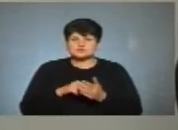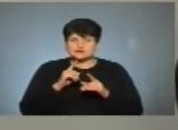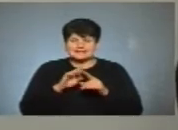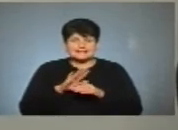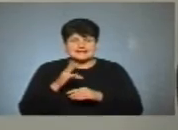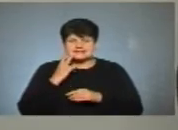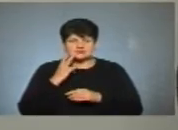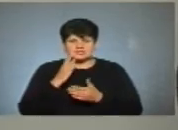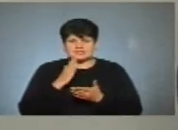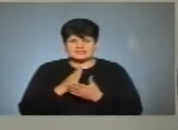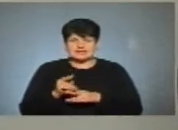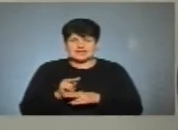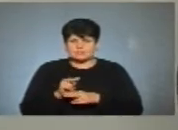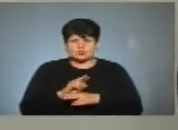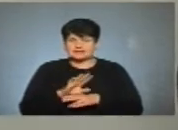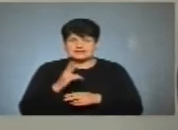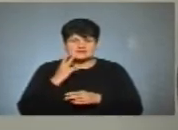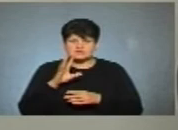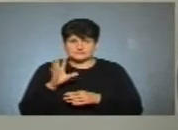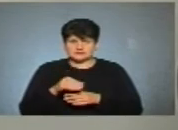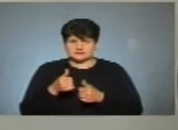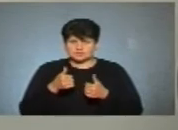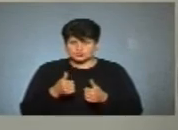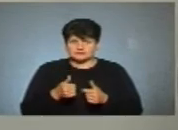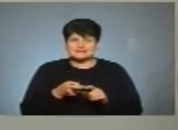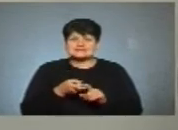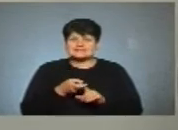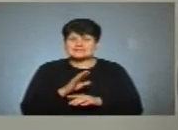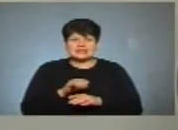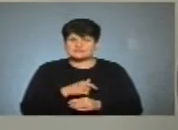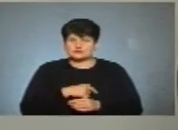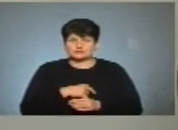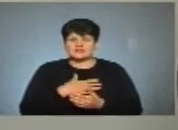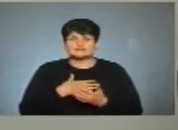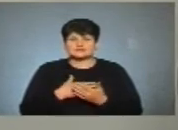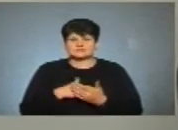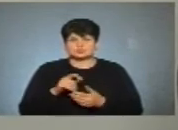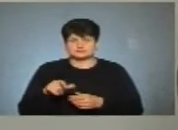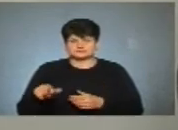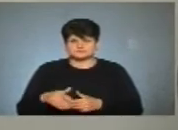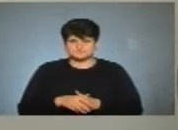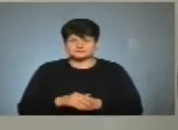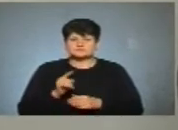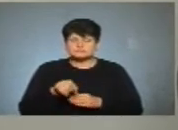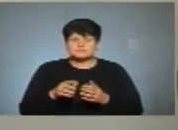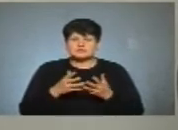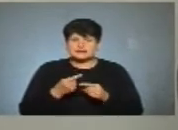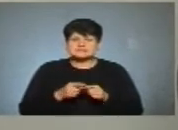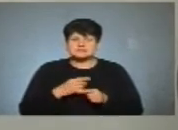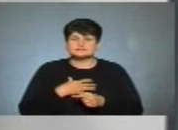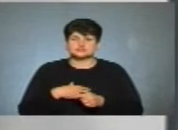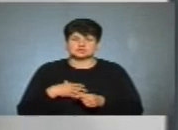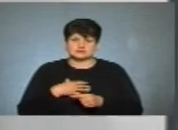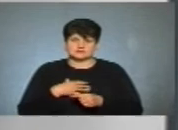не завжди є ремонти, і не завжди все добре. Це залежить не від депутата, від активності мешканців. В тому числі, це також важливо.